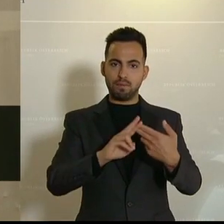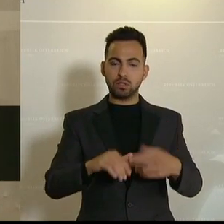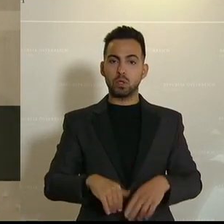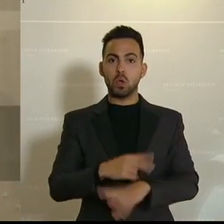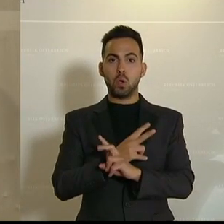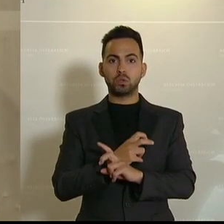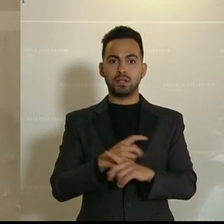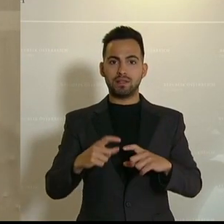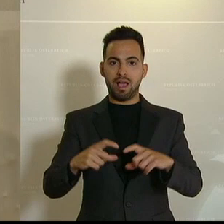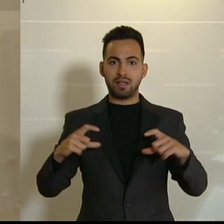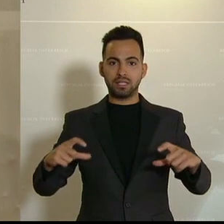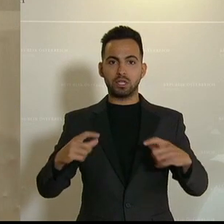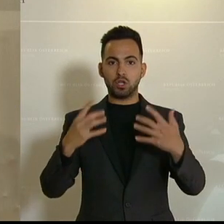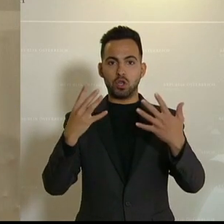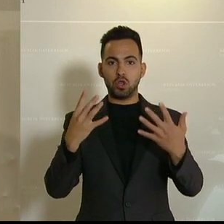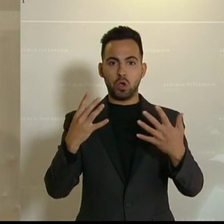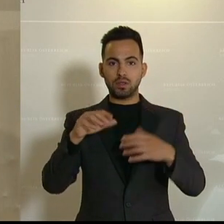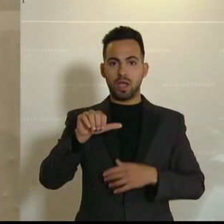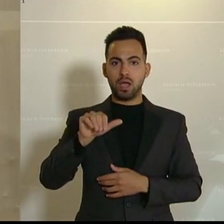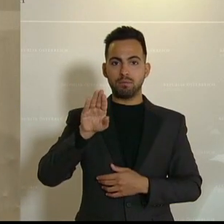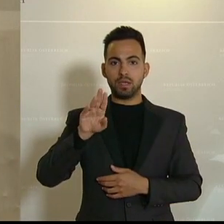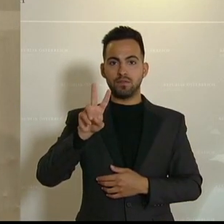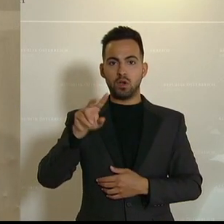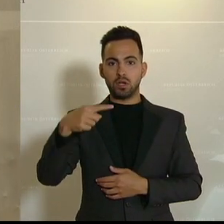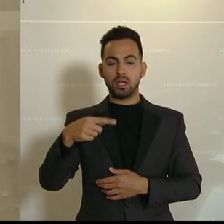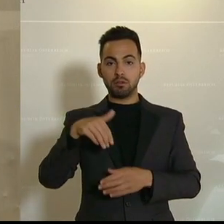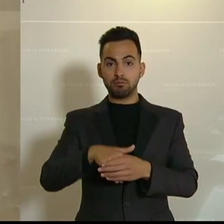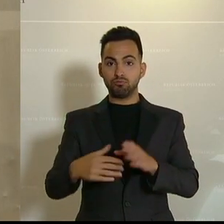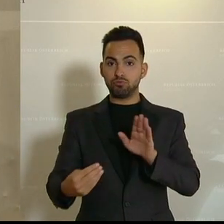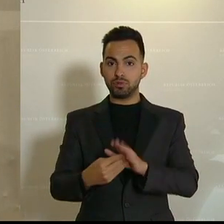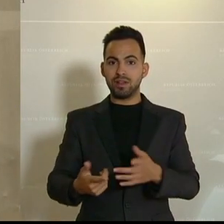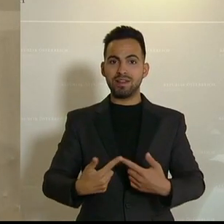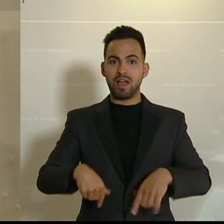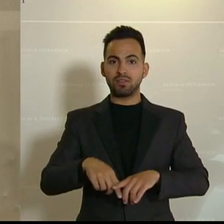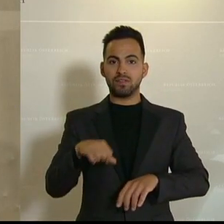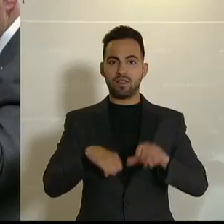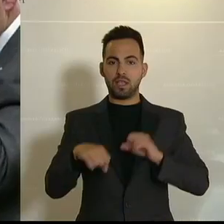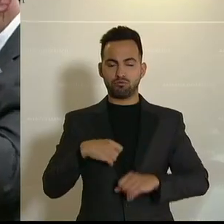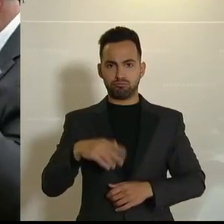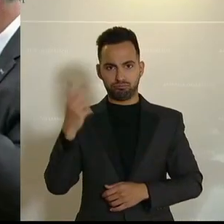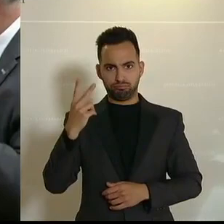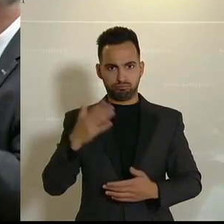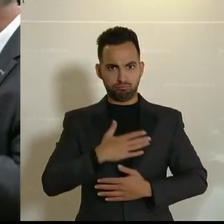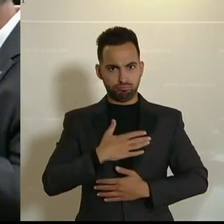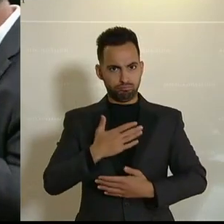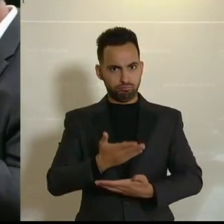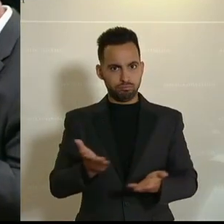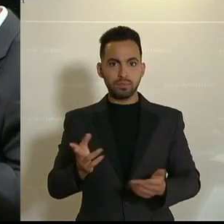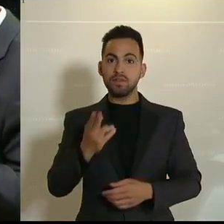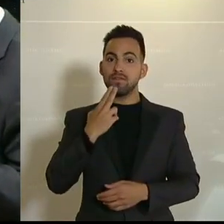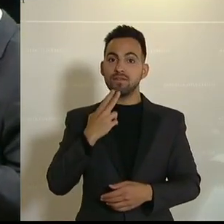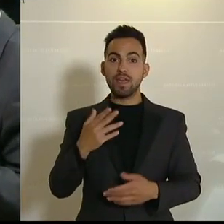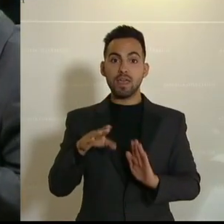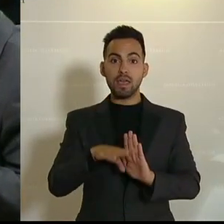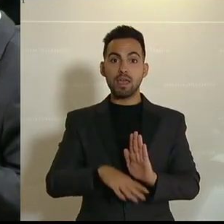Österreich im Artikel 9a BVG zur umfassenden Landesverteidigung bekennt. Und wer davon abweicht,